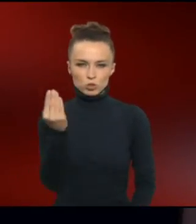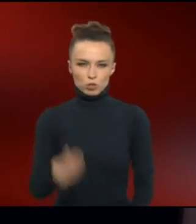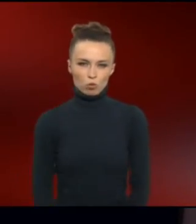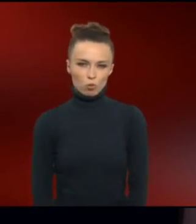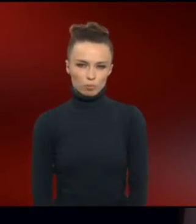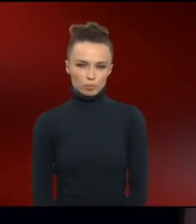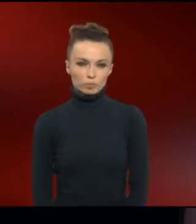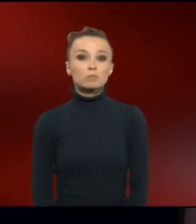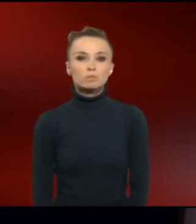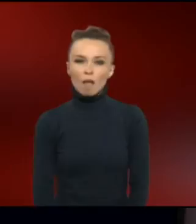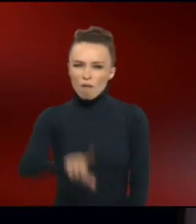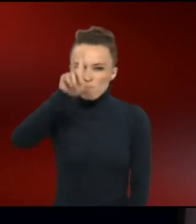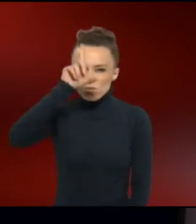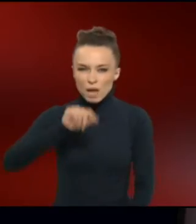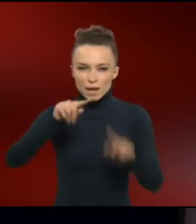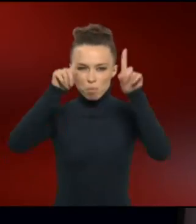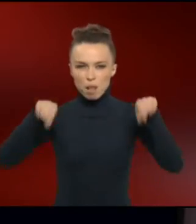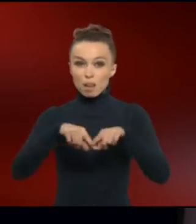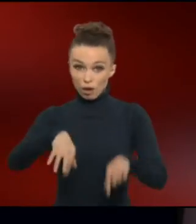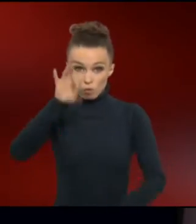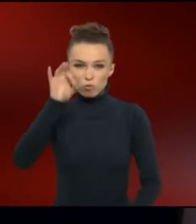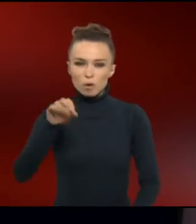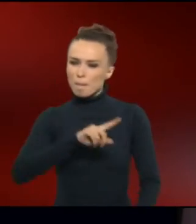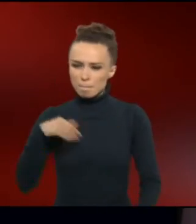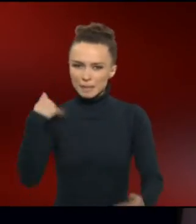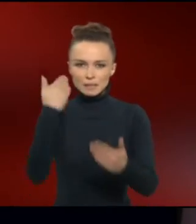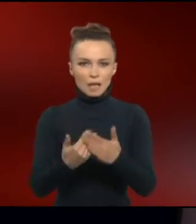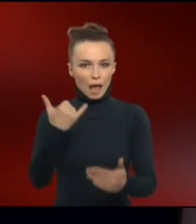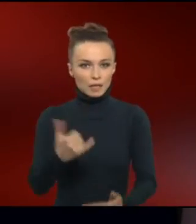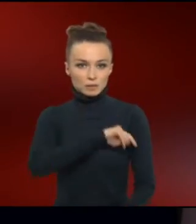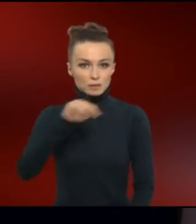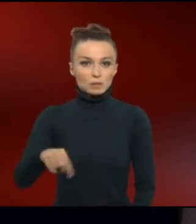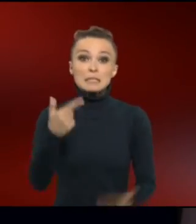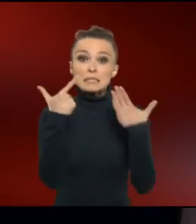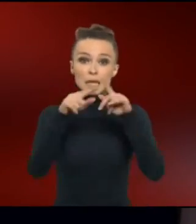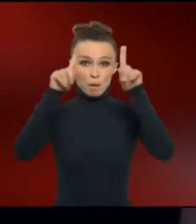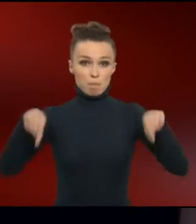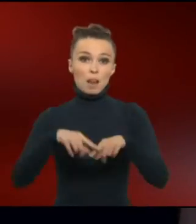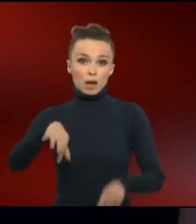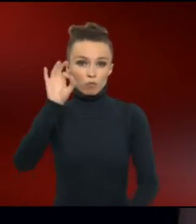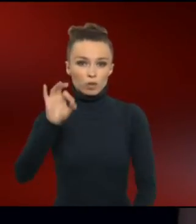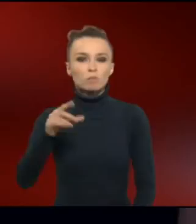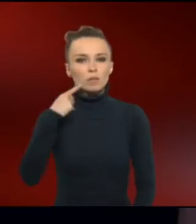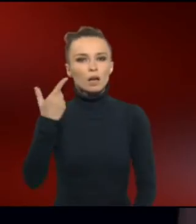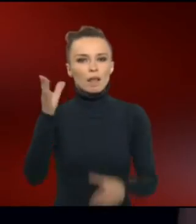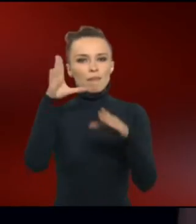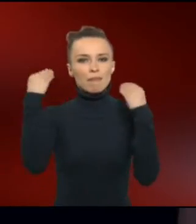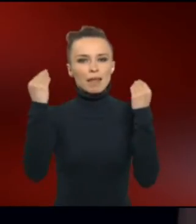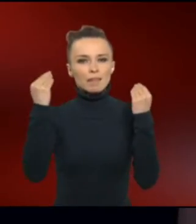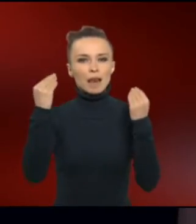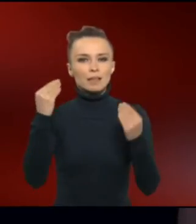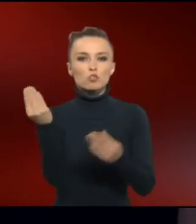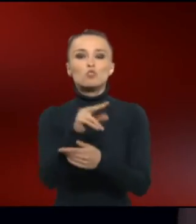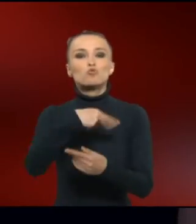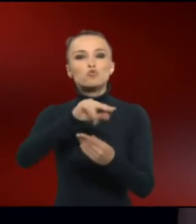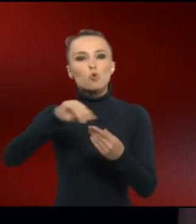sie haben nur ganz wenige Bilder gefunden, bis heute gerade mal sieben. Hier ein Beispiel, niederländische Schule, der